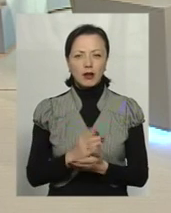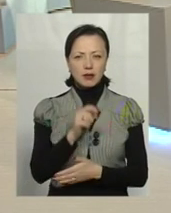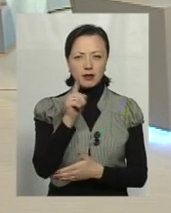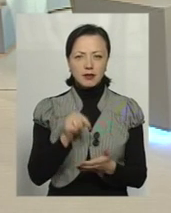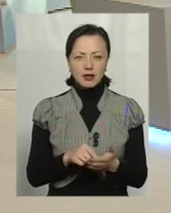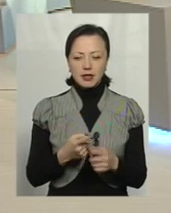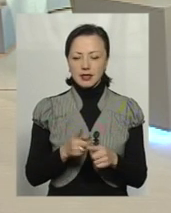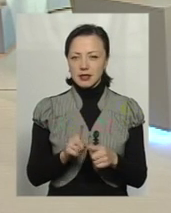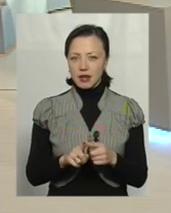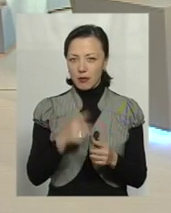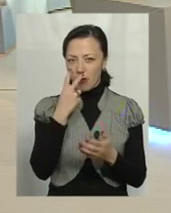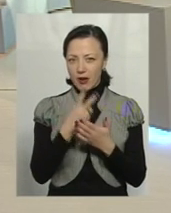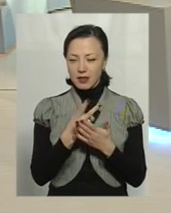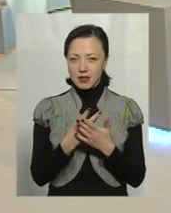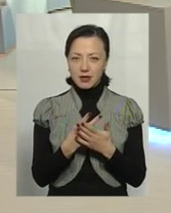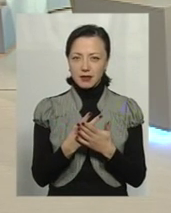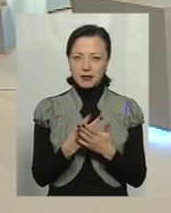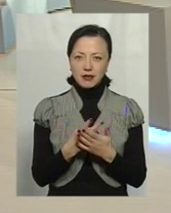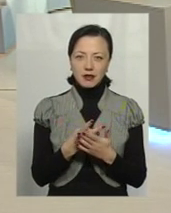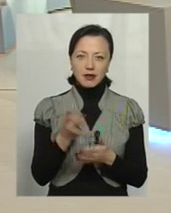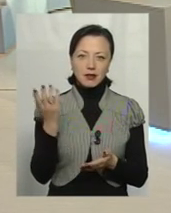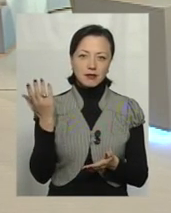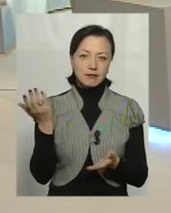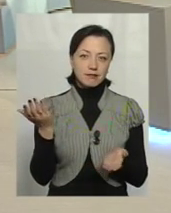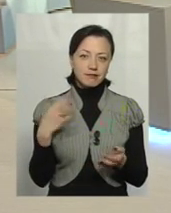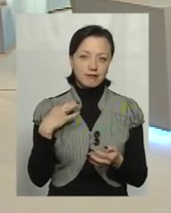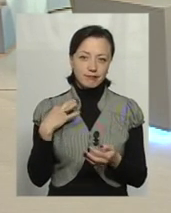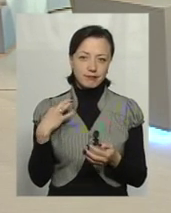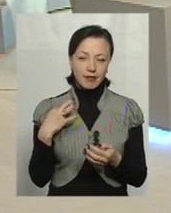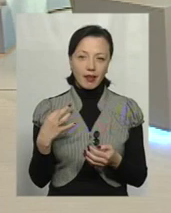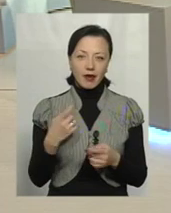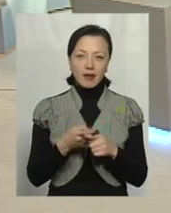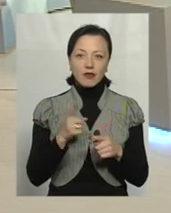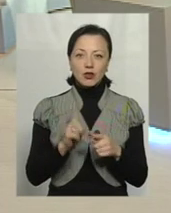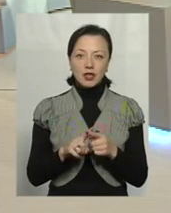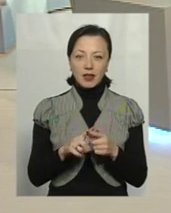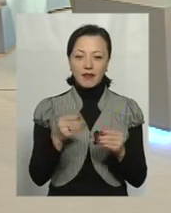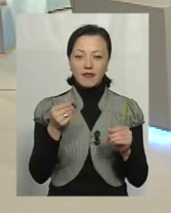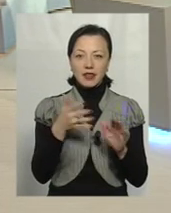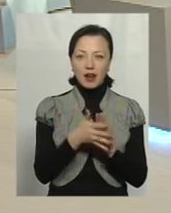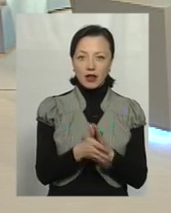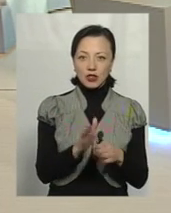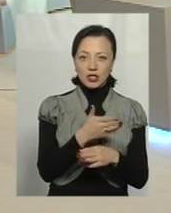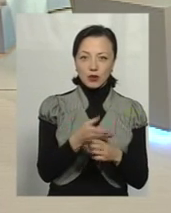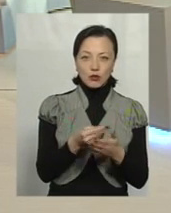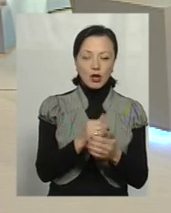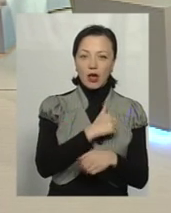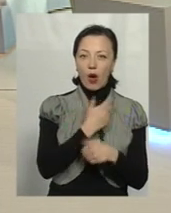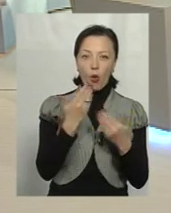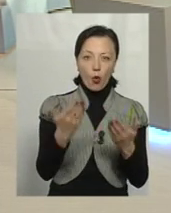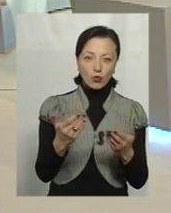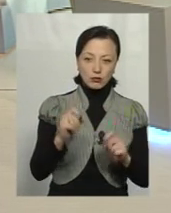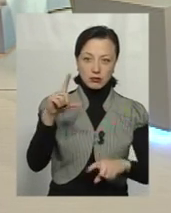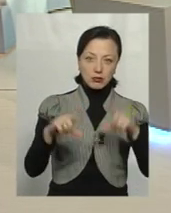Їм цей показник до лампочки. Вони ганяють витратну частину, виганяють бюджету, як собі хочуть, бо